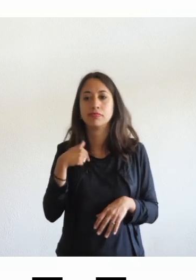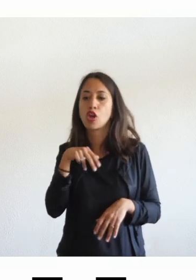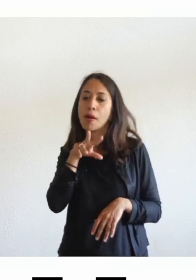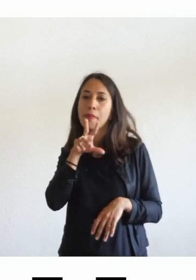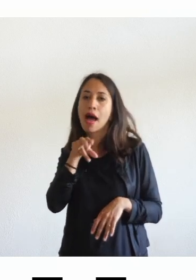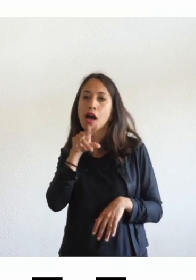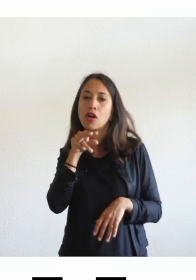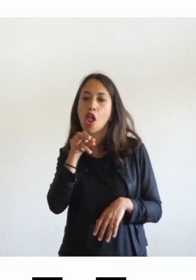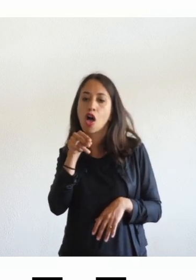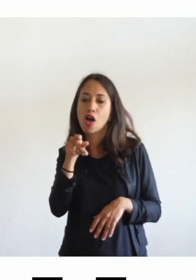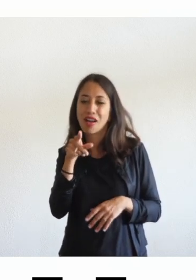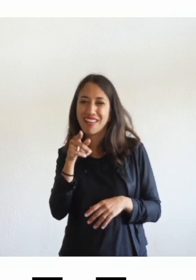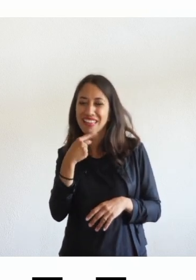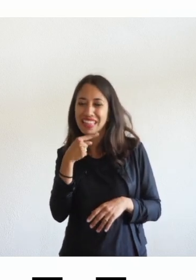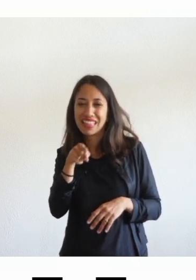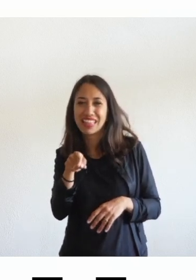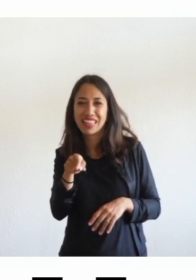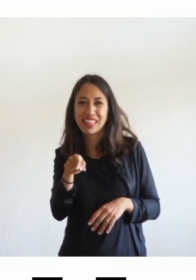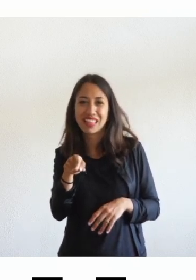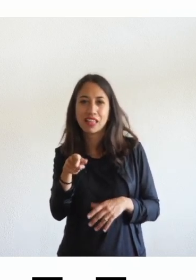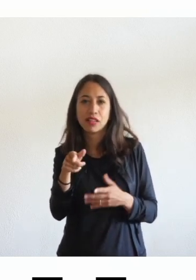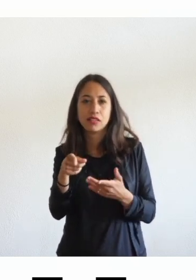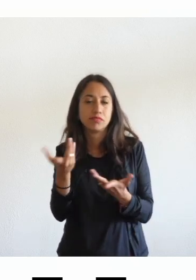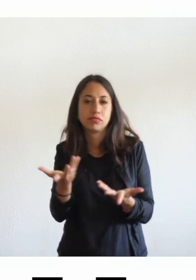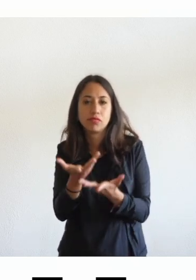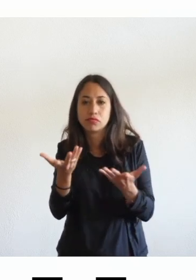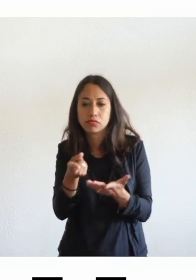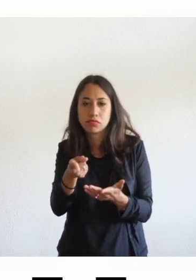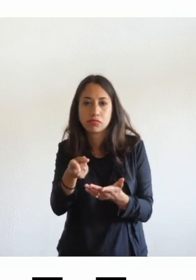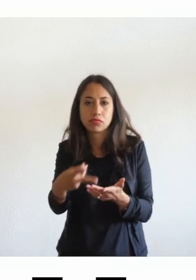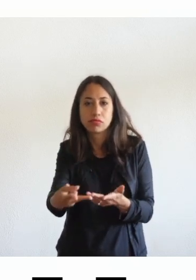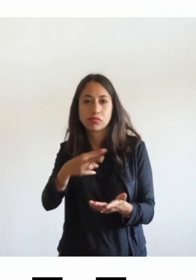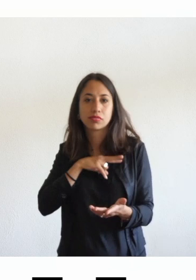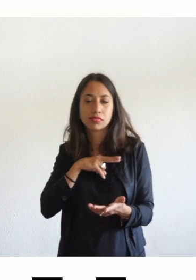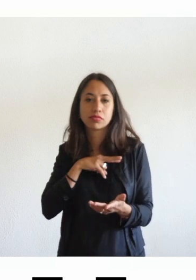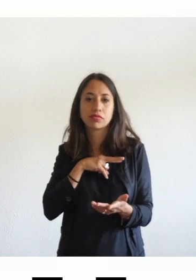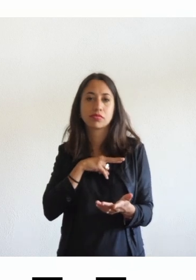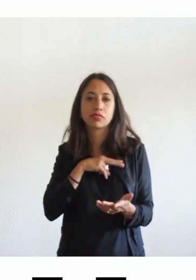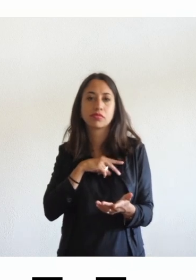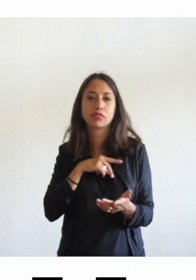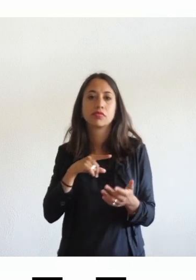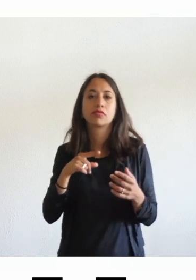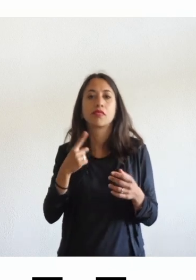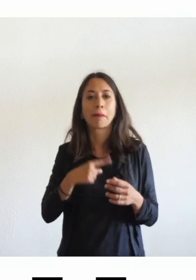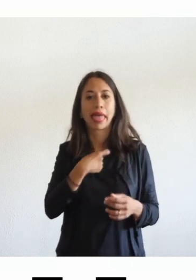con un qualcosa che ti riporta indietro solo condizioni per te